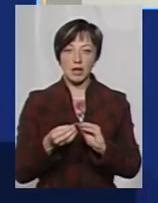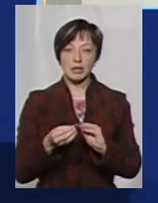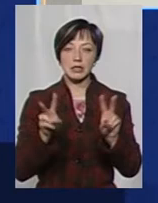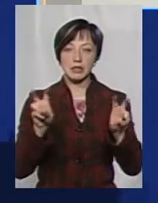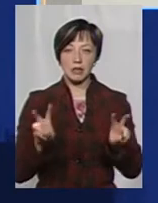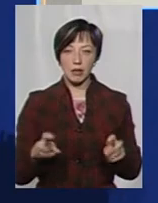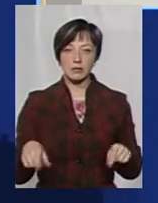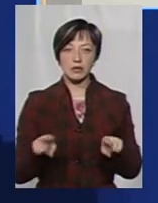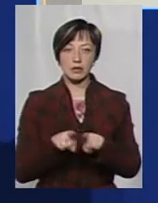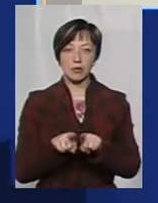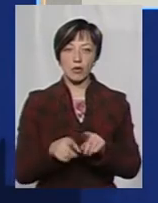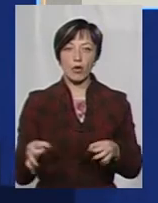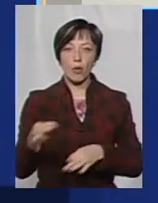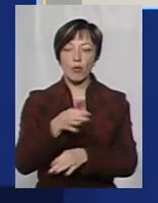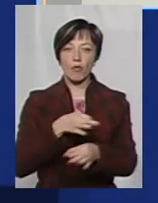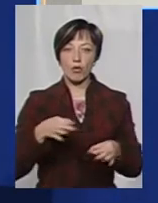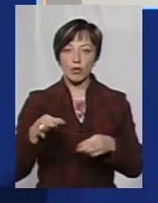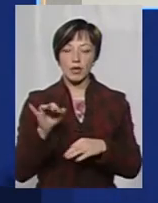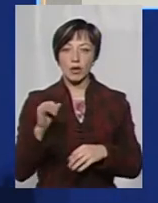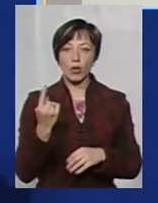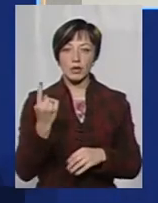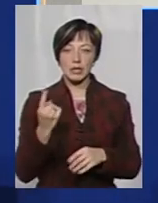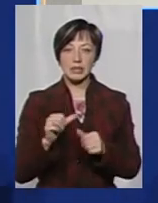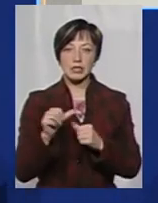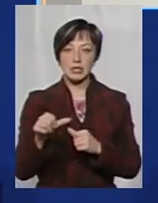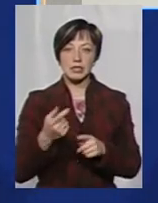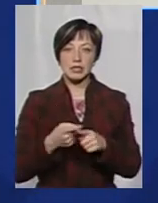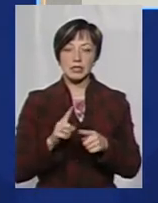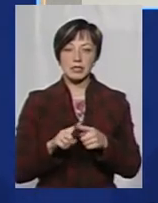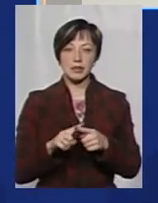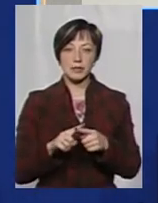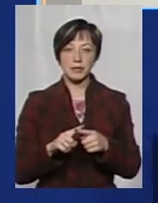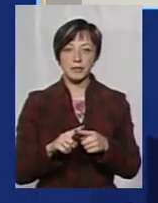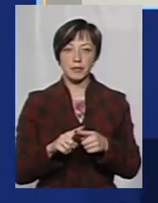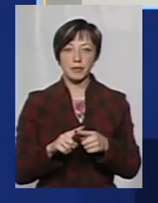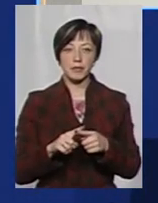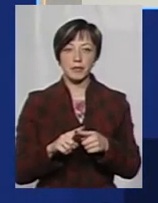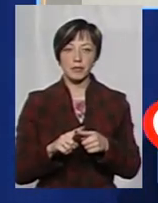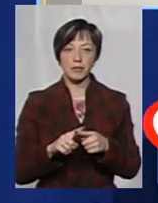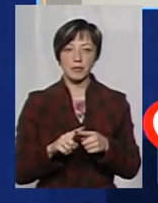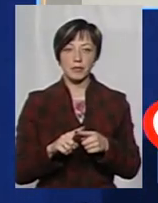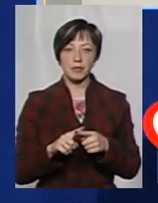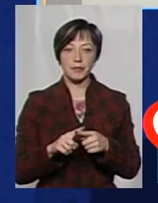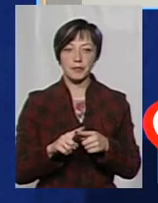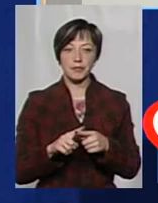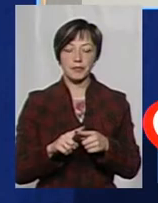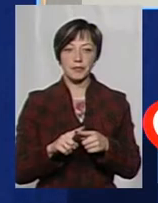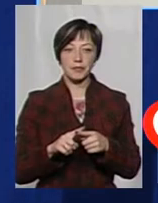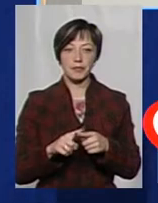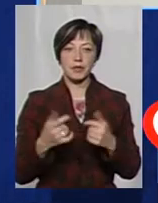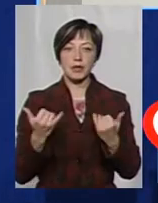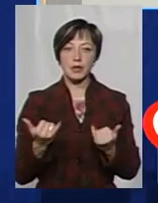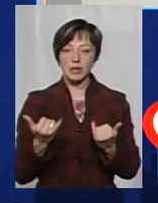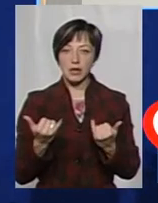теми ми все-таки обговорювали. І одна із них стосувалася того, що на